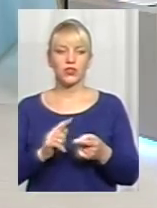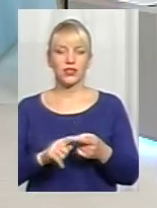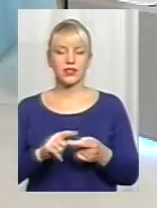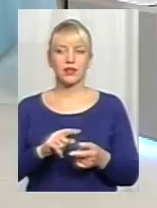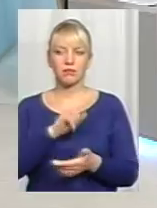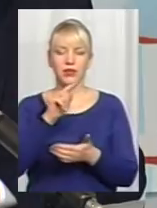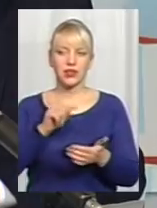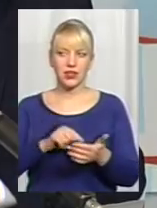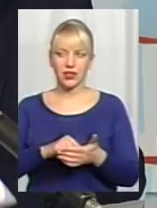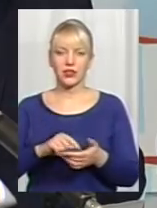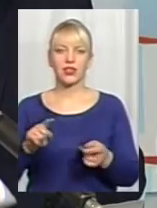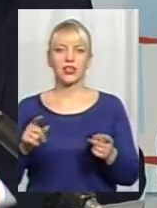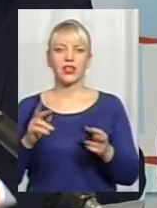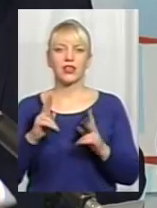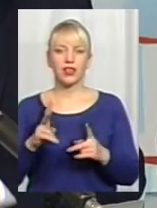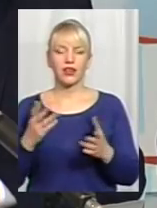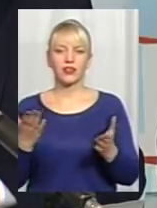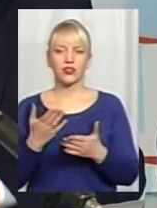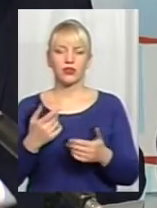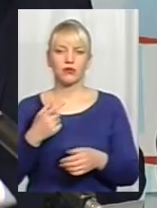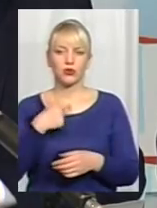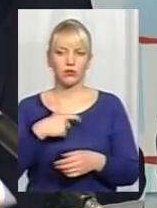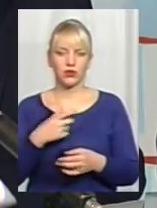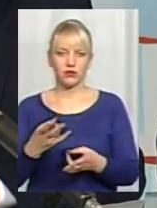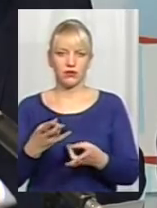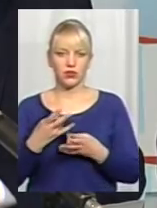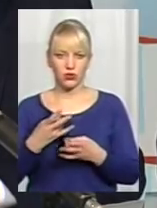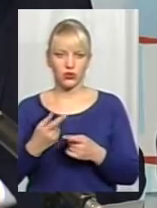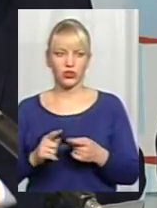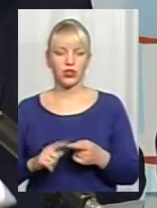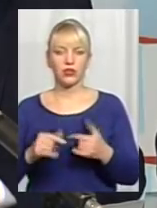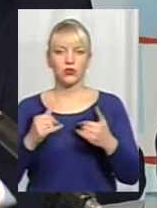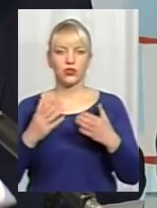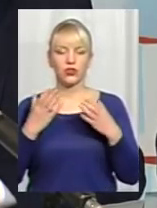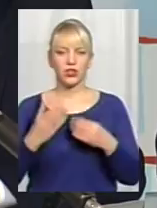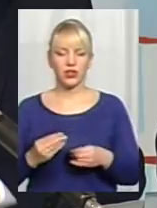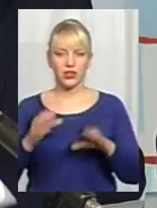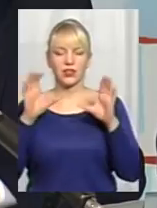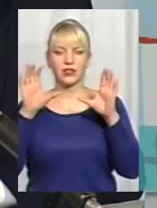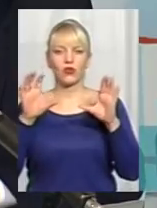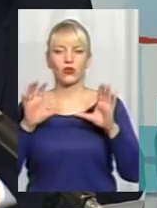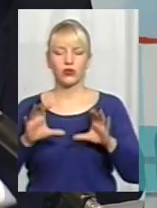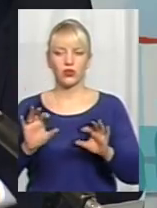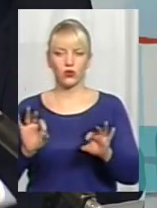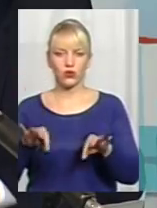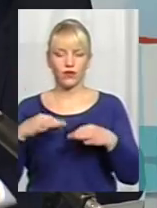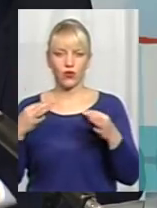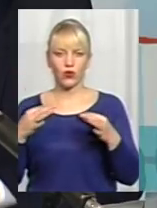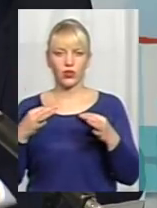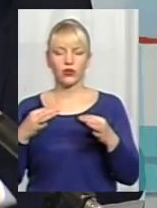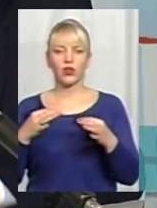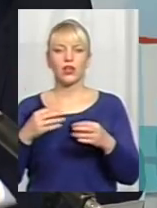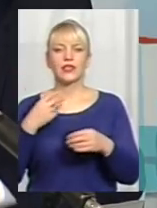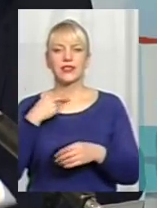і чим нанося собі членовшкодження, можна відповісти дуже просто. На сьогоднішній день законодавство дозволено засудженим,